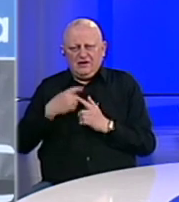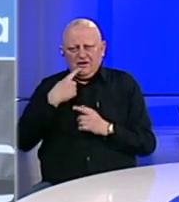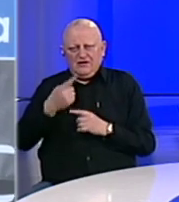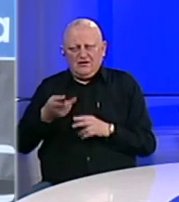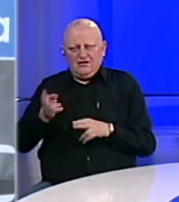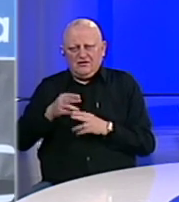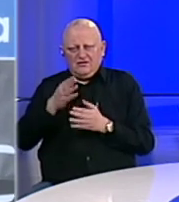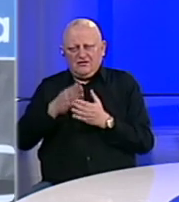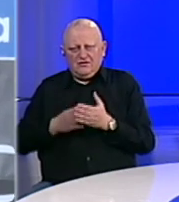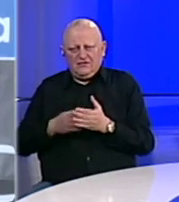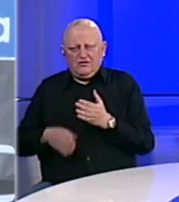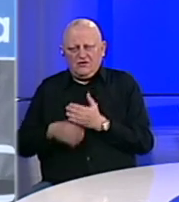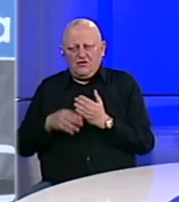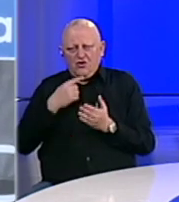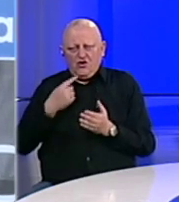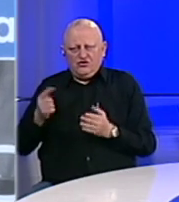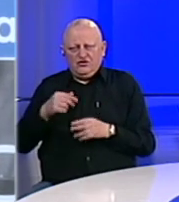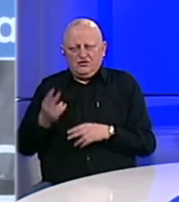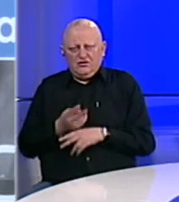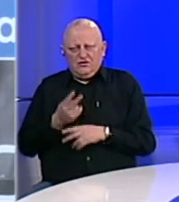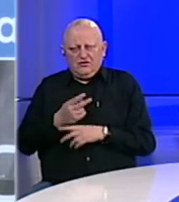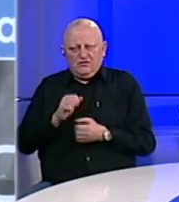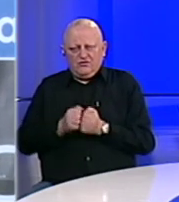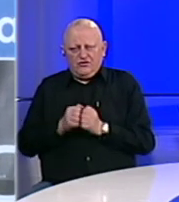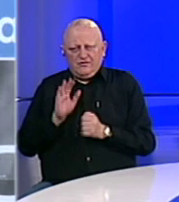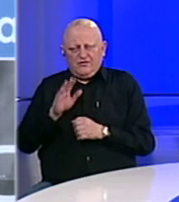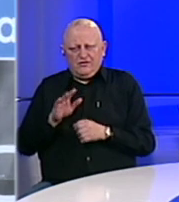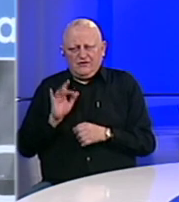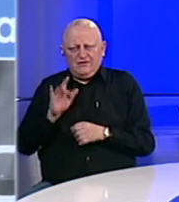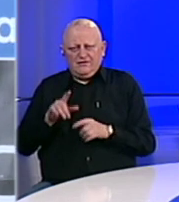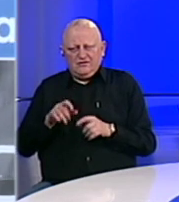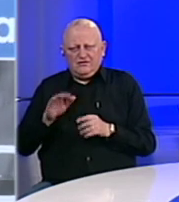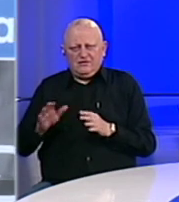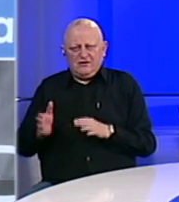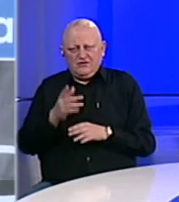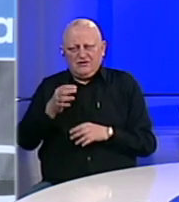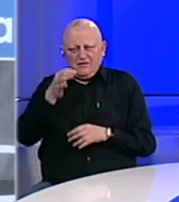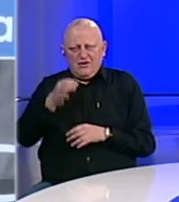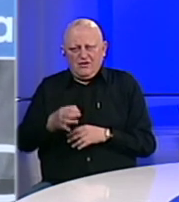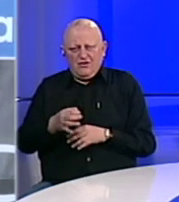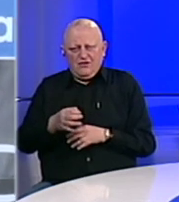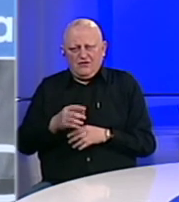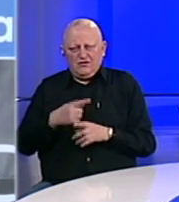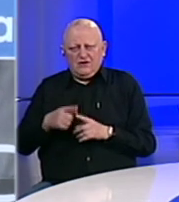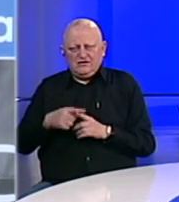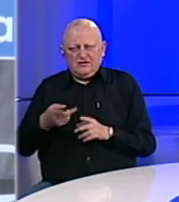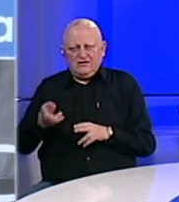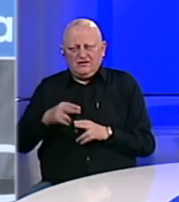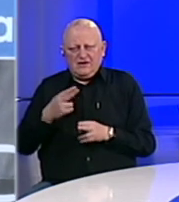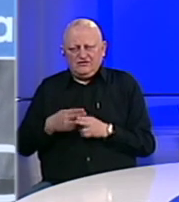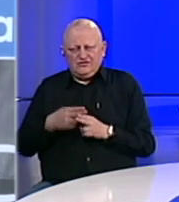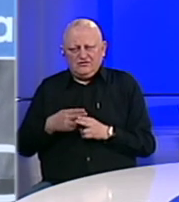kako bi najveći dio pomoć koja pristigne iz inostranstva za borbu protiv koroni treba otići u ovaj kanton, obzirom na najviše